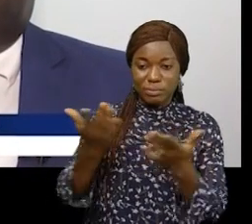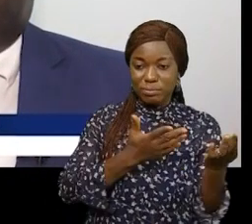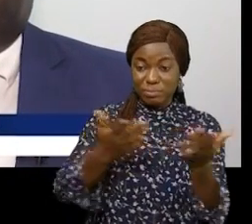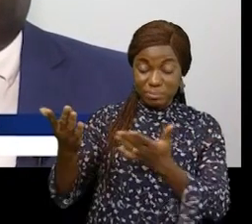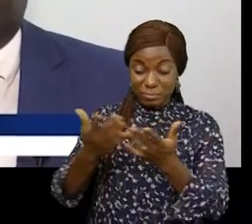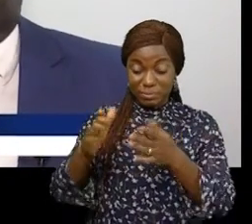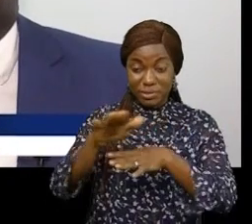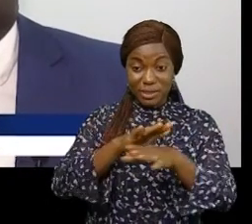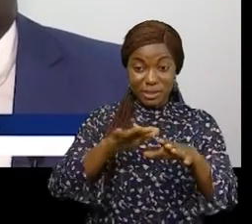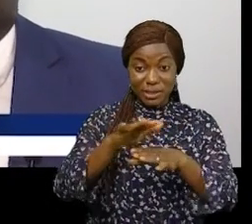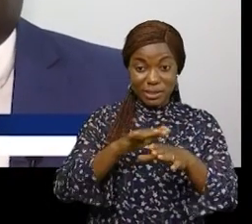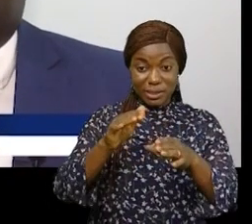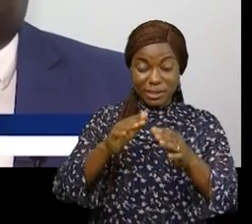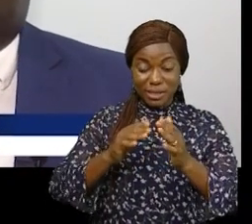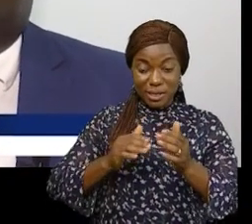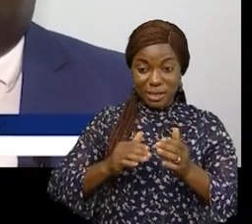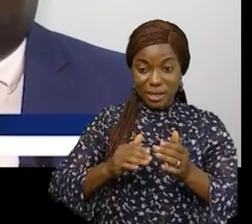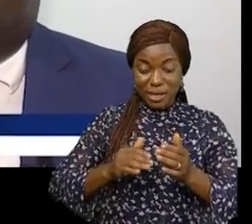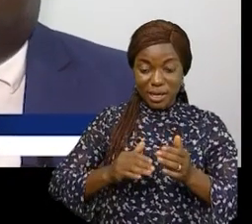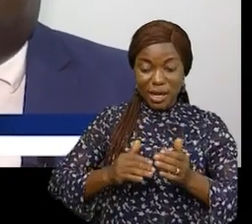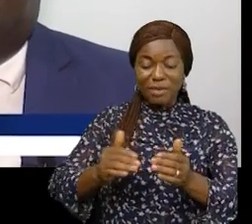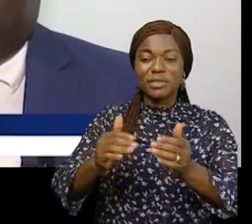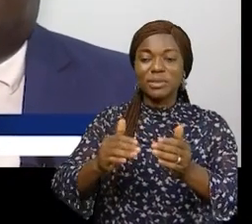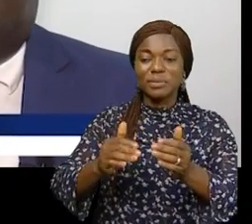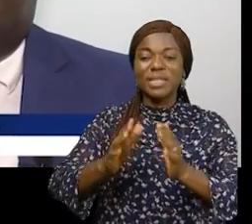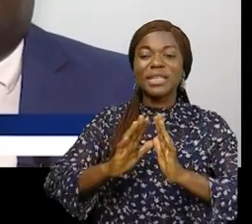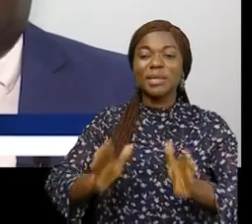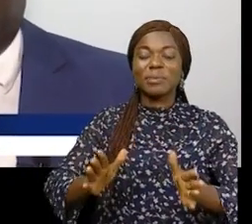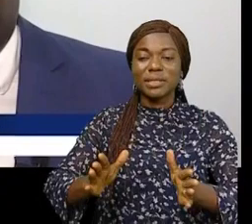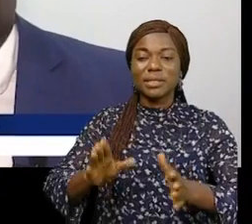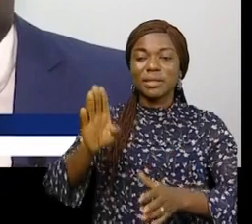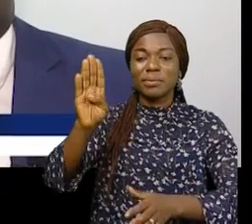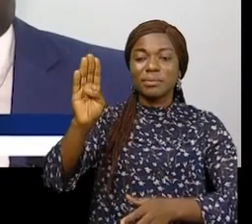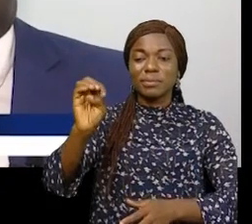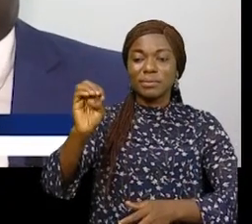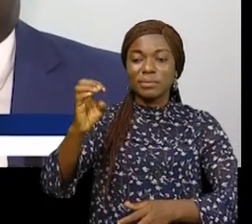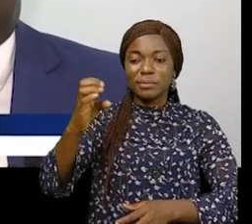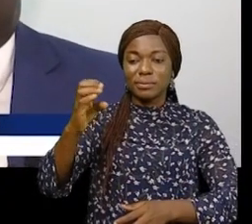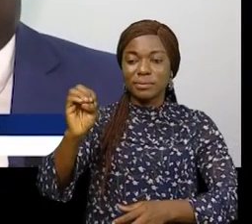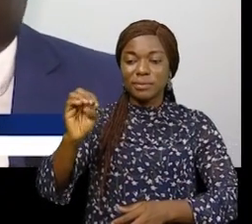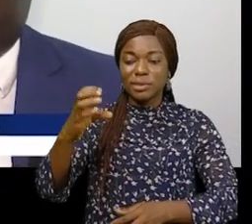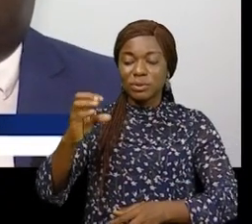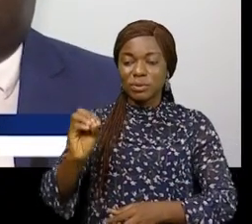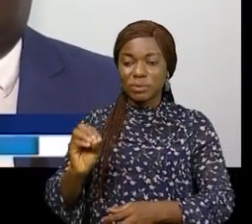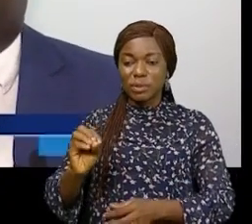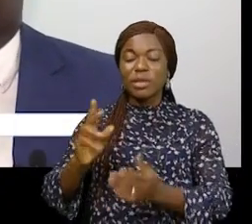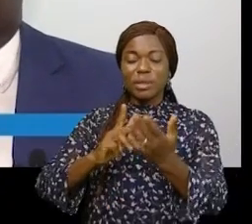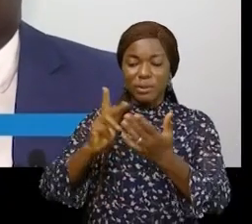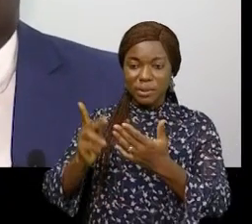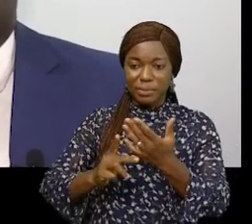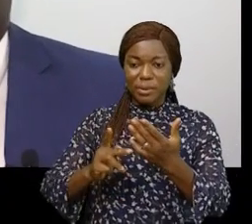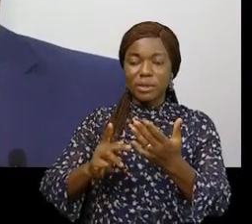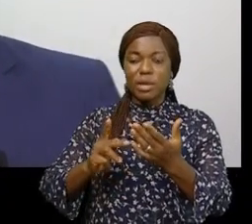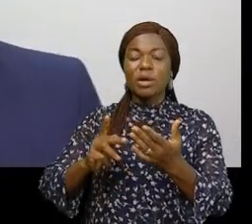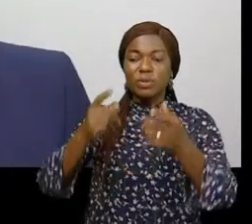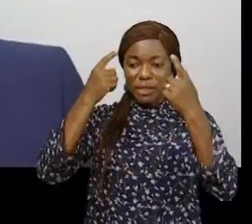sur le renforcement des capacités du BSECO et ça c'est un programme que nous avons convenu avec le fonds vert pour